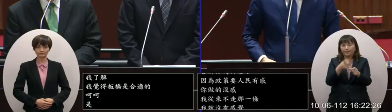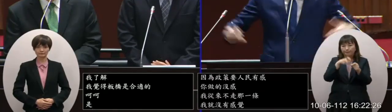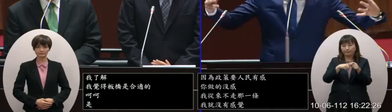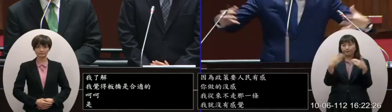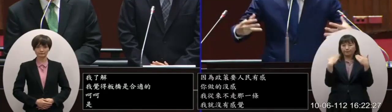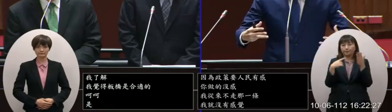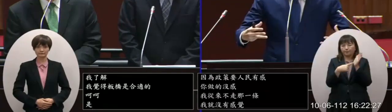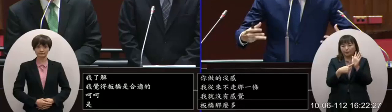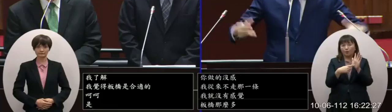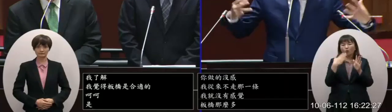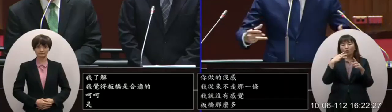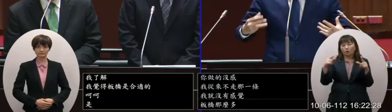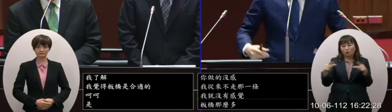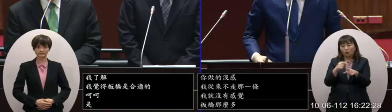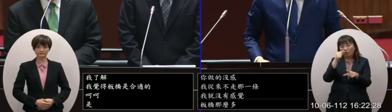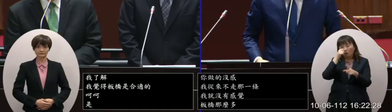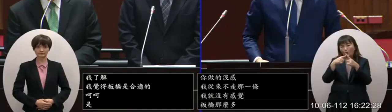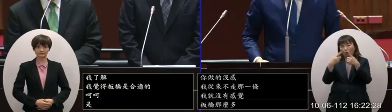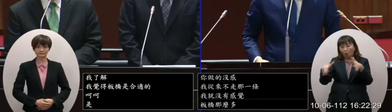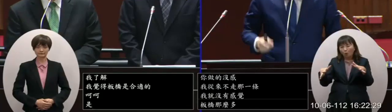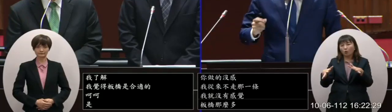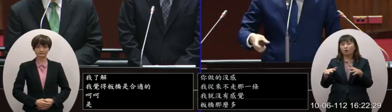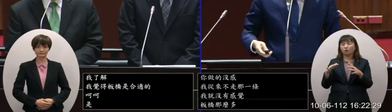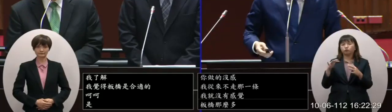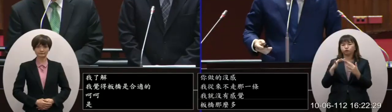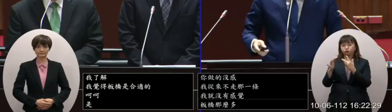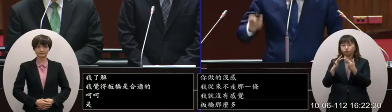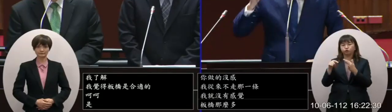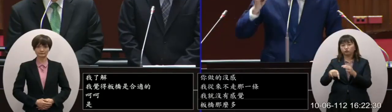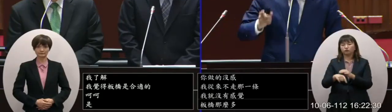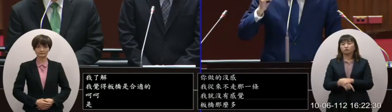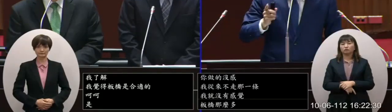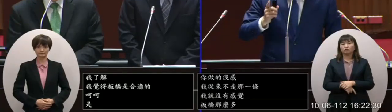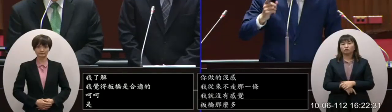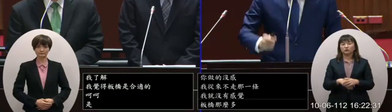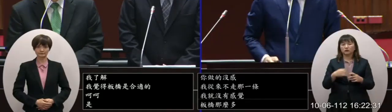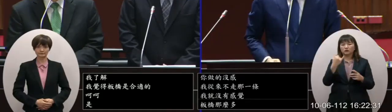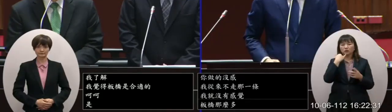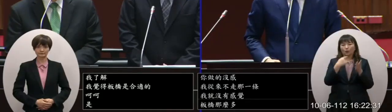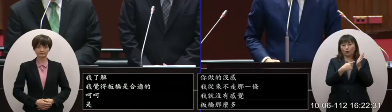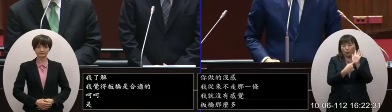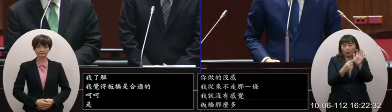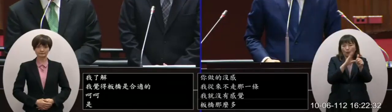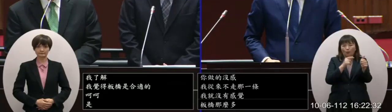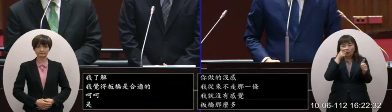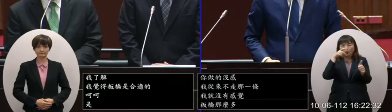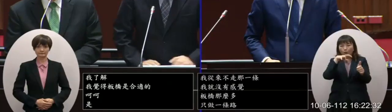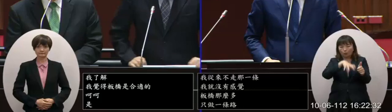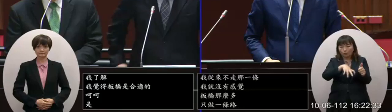效表面積比較小但人口很多第三個叫最具示範效果